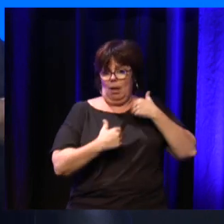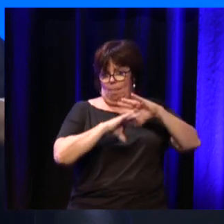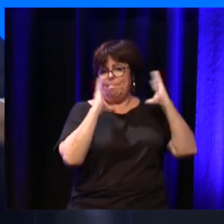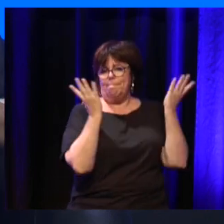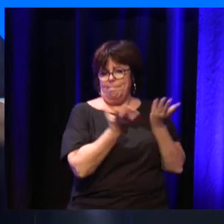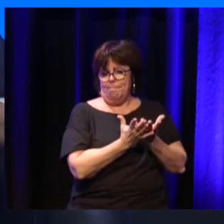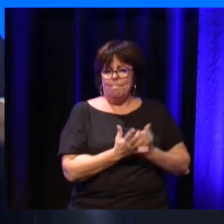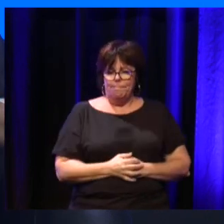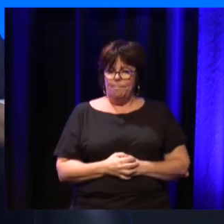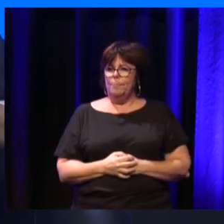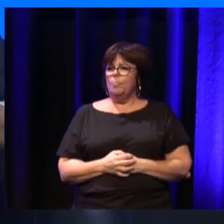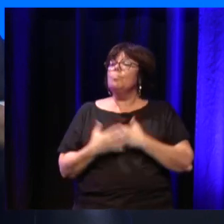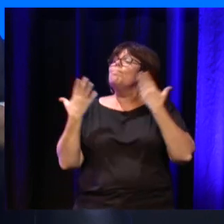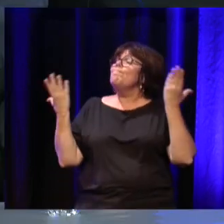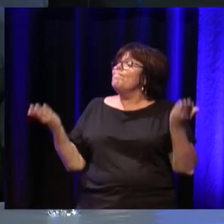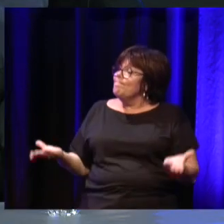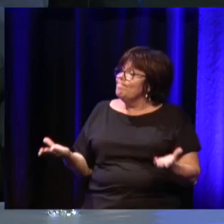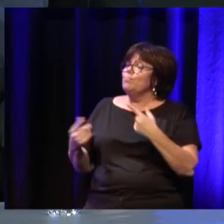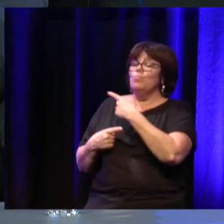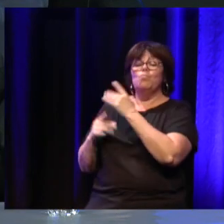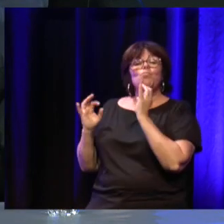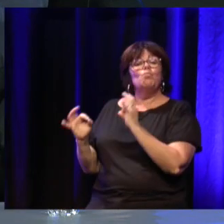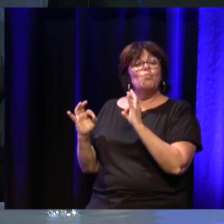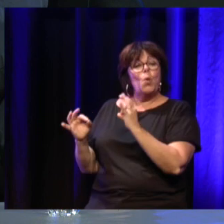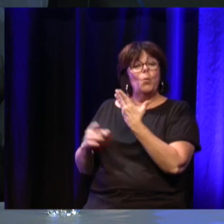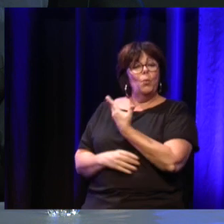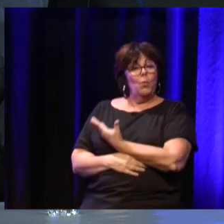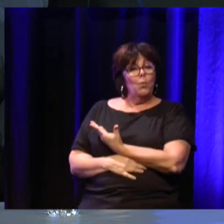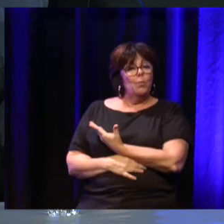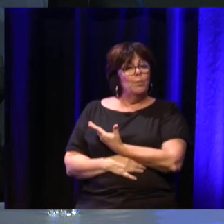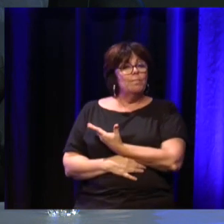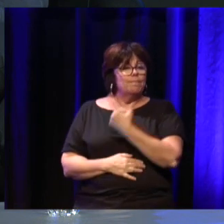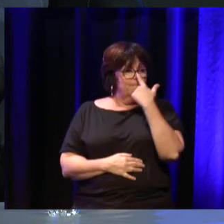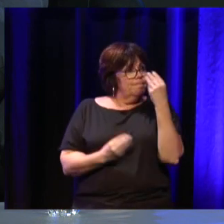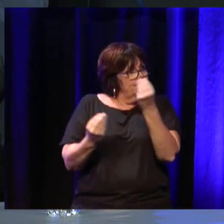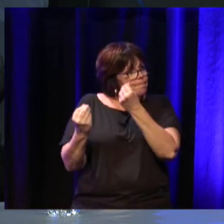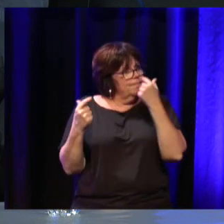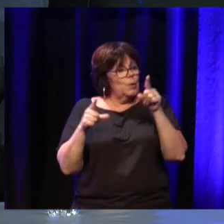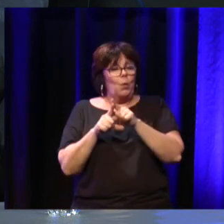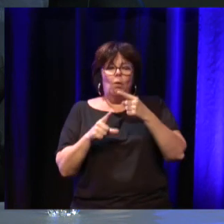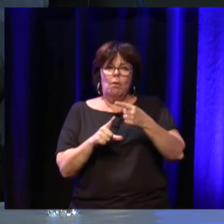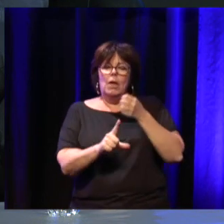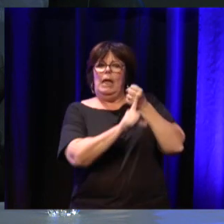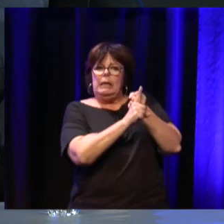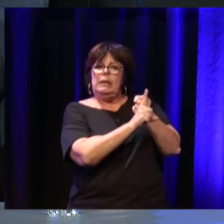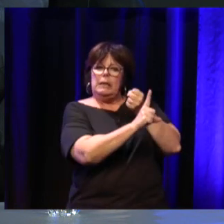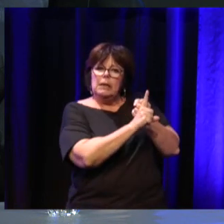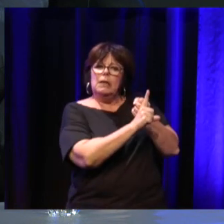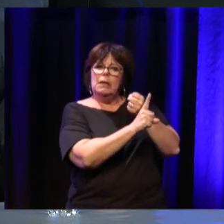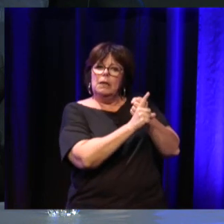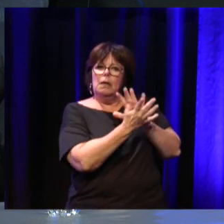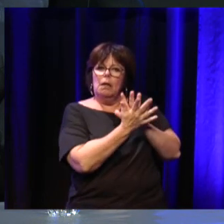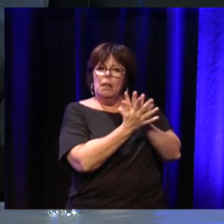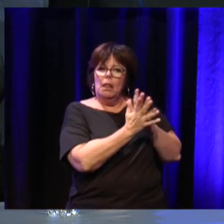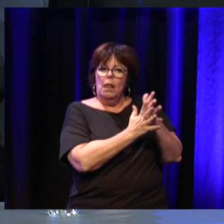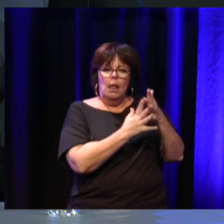'impression d'arriver, parce qu'effectivement à un moment donné aussi on sent un certain découragement par rapport à tout ce